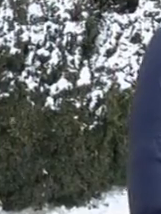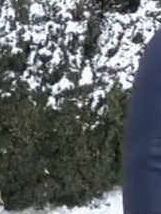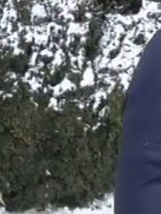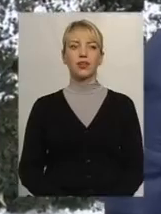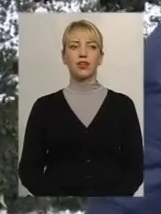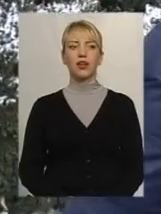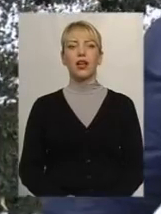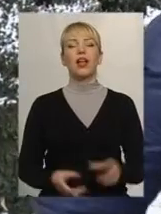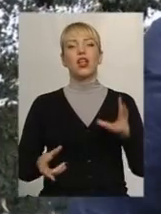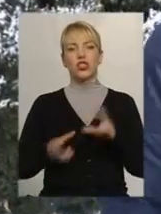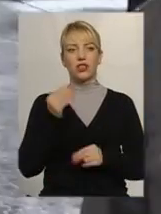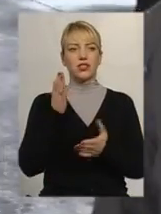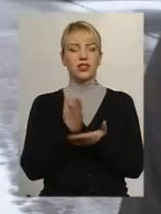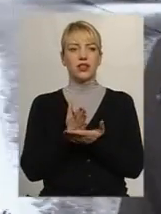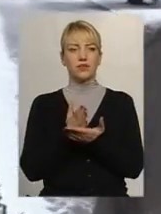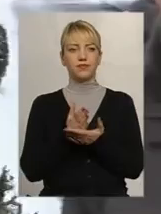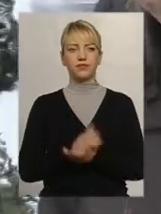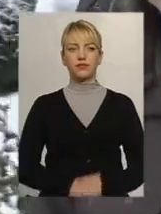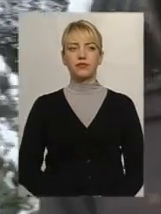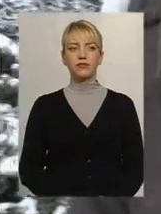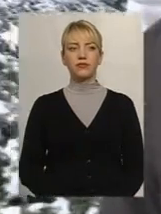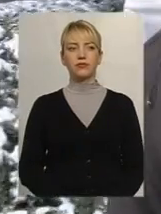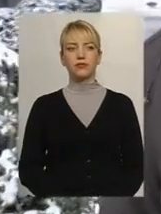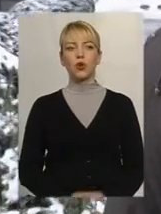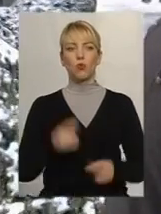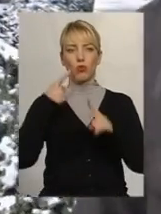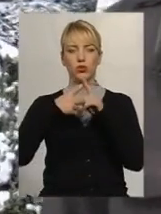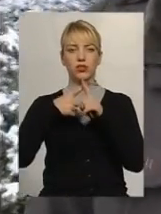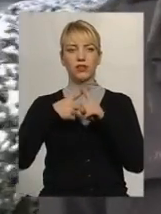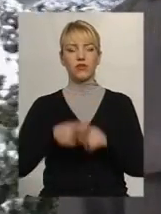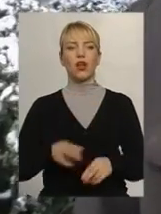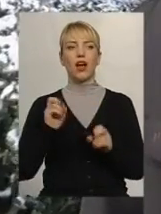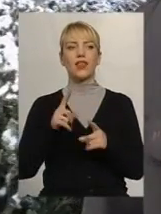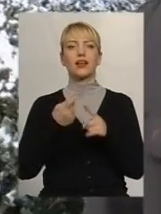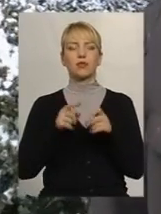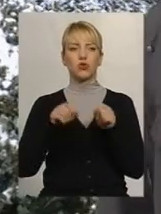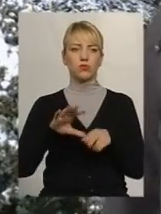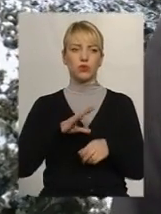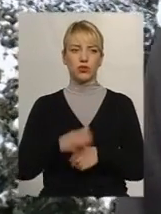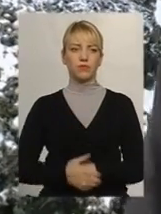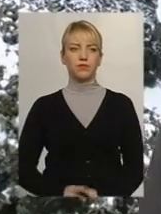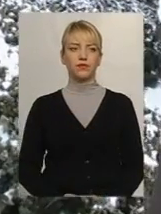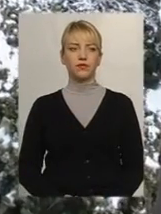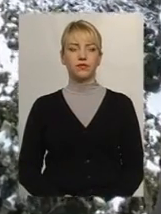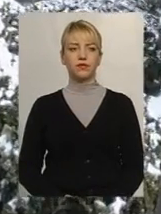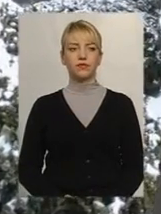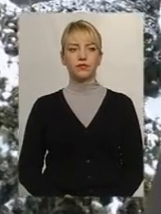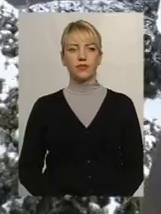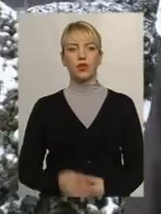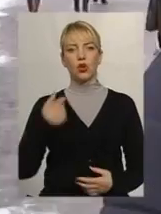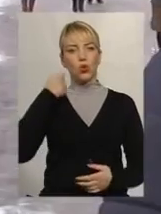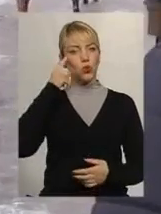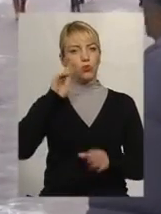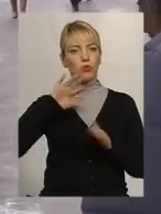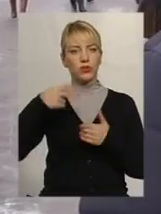Шанси, в принципі, є. Позитивно. Ну, а як швидко це може статися? Думаю, після 2020